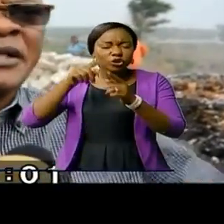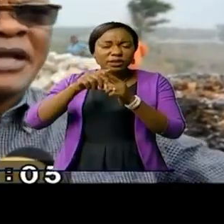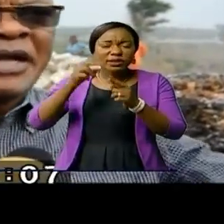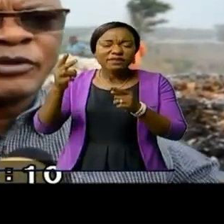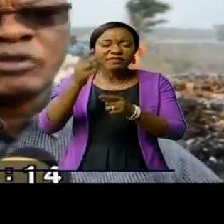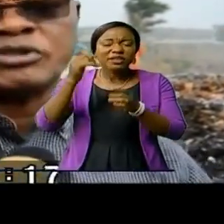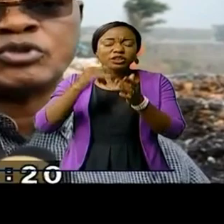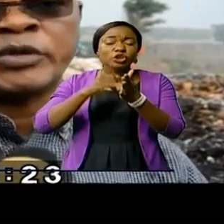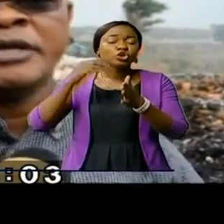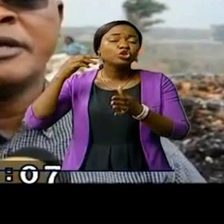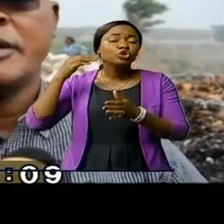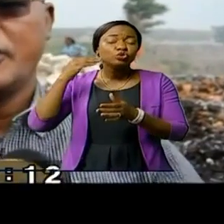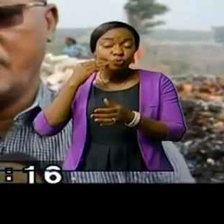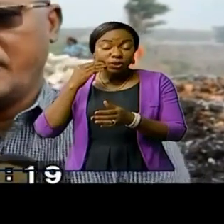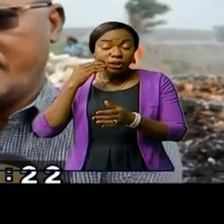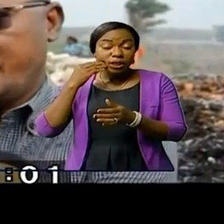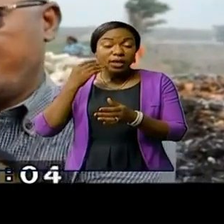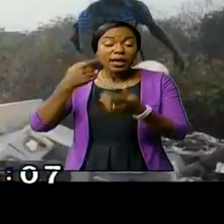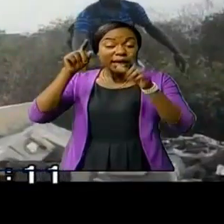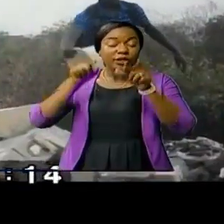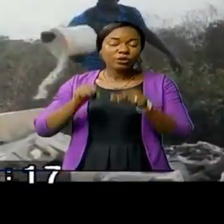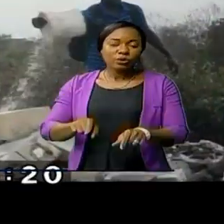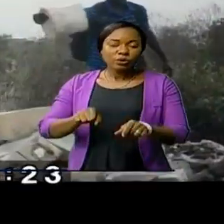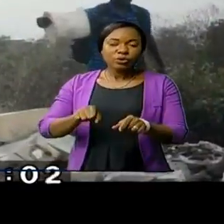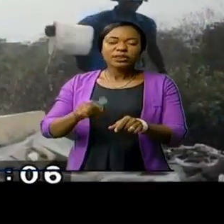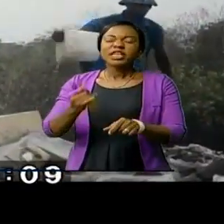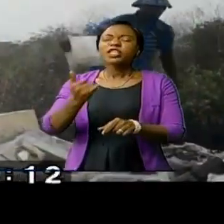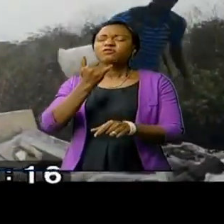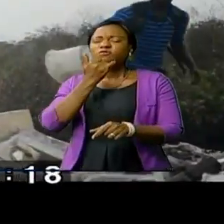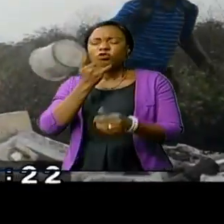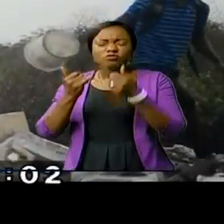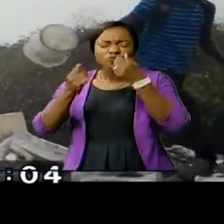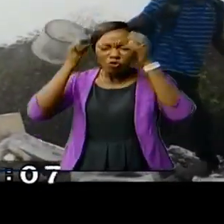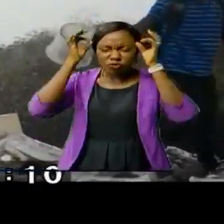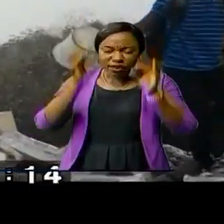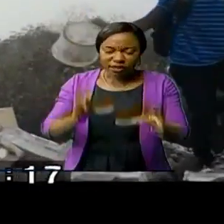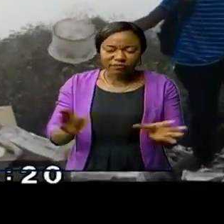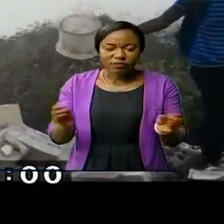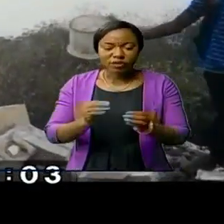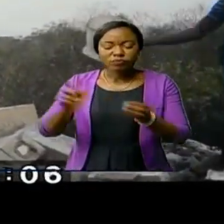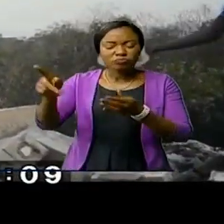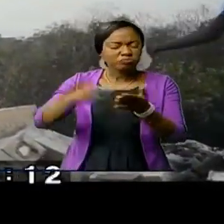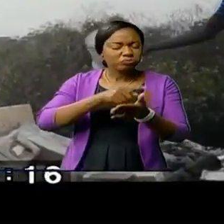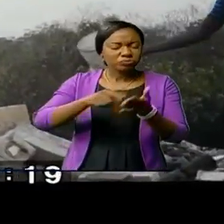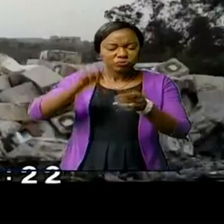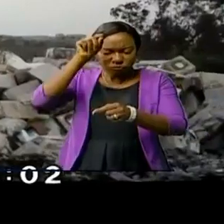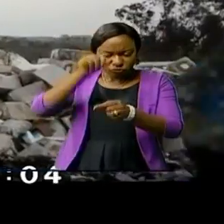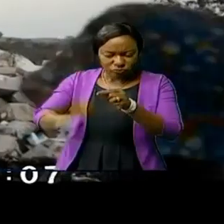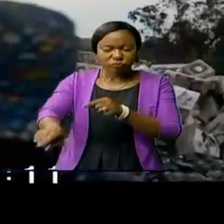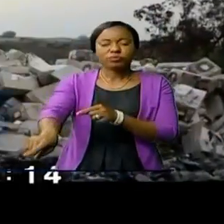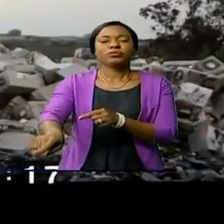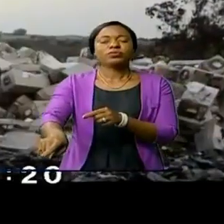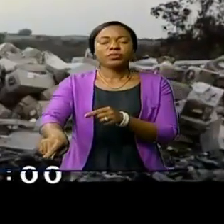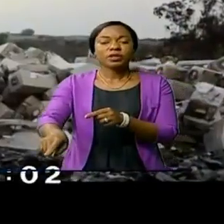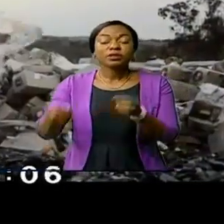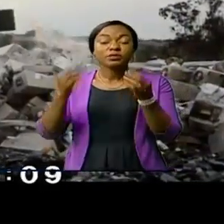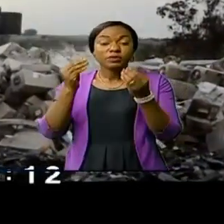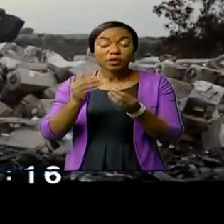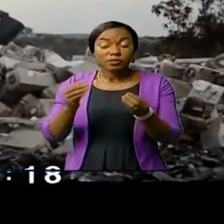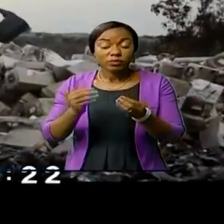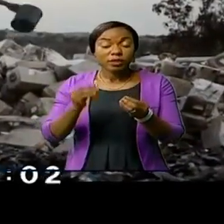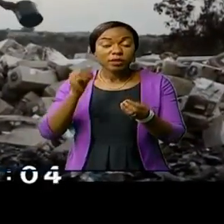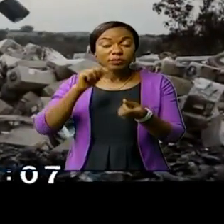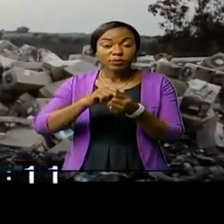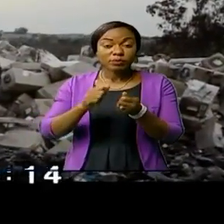'agissant du code barre, il faut signaler que tous les produits portent un identifiant dénommé code barre. Cette situation ne serait